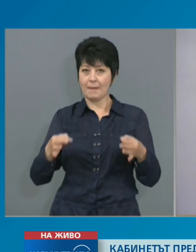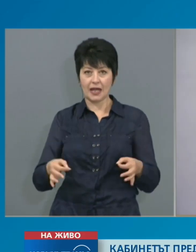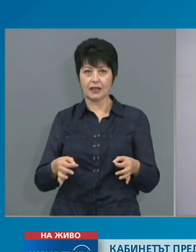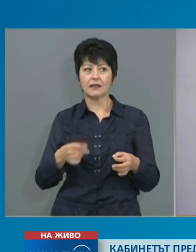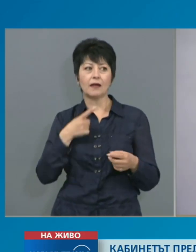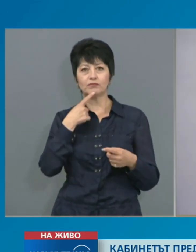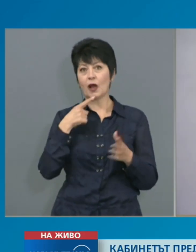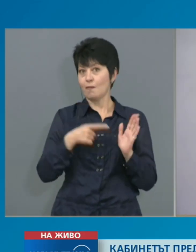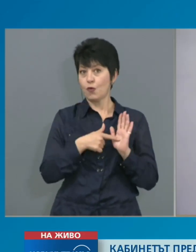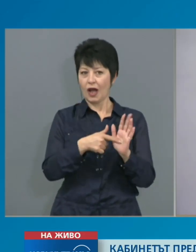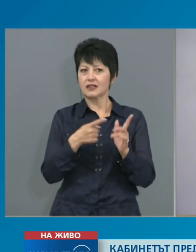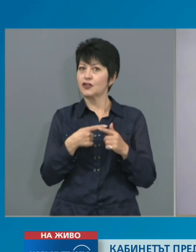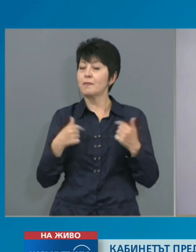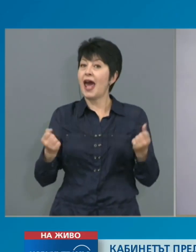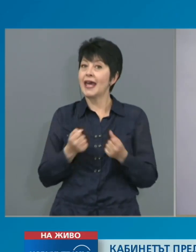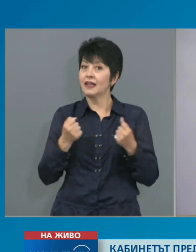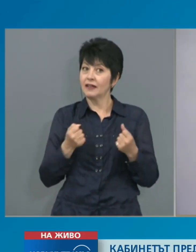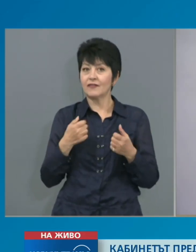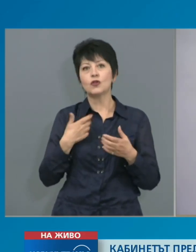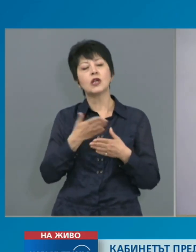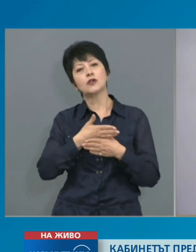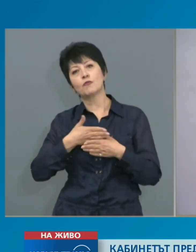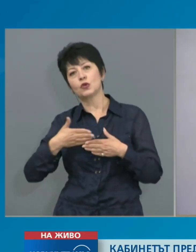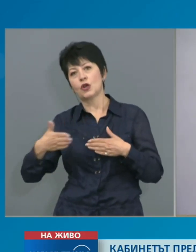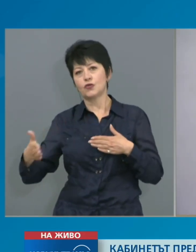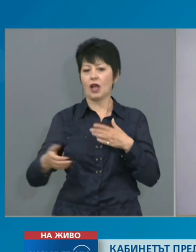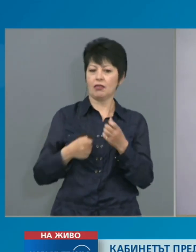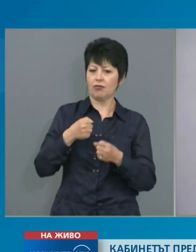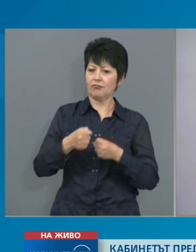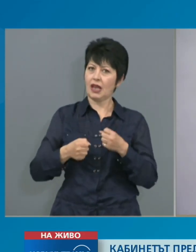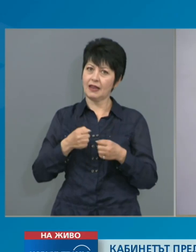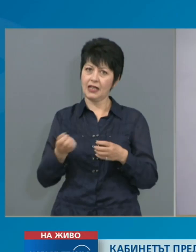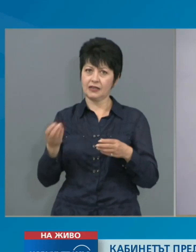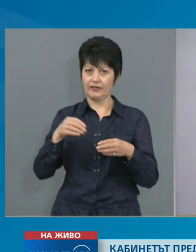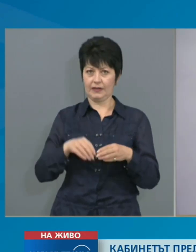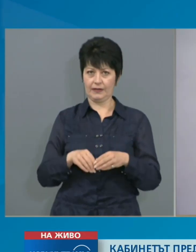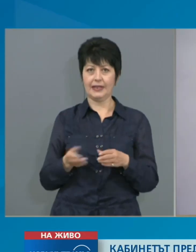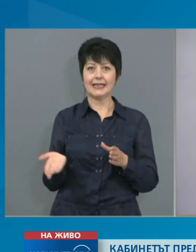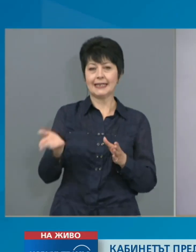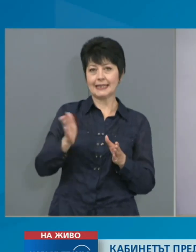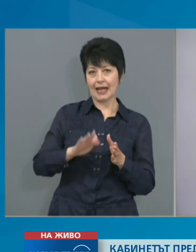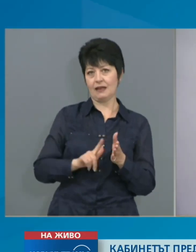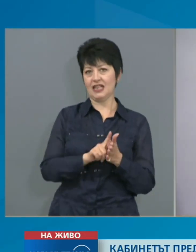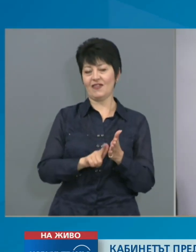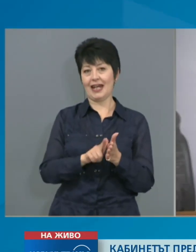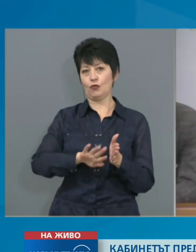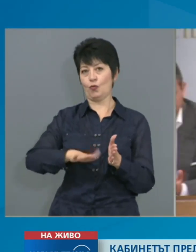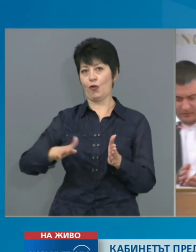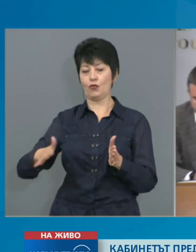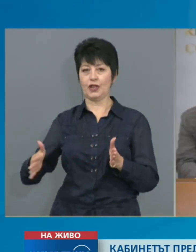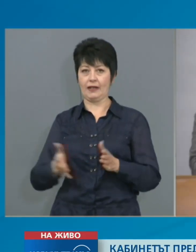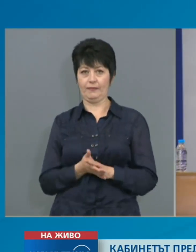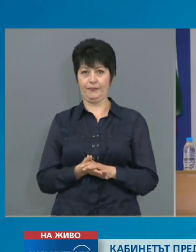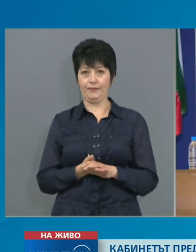ефективност да продължат да действат и след отмяната на извареното положение. България. На общо